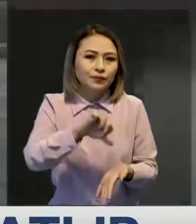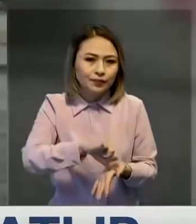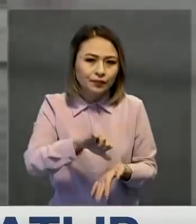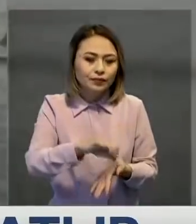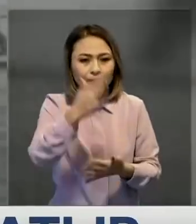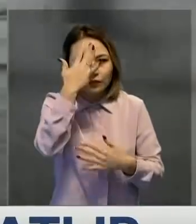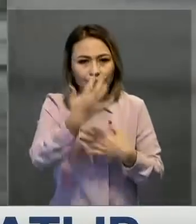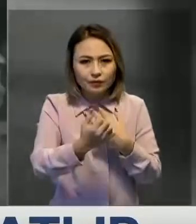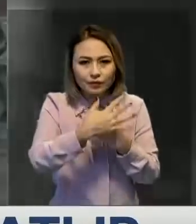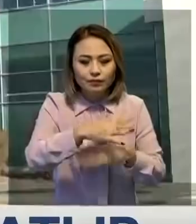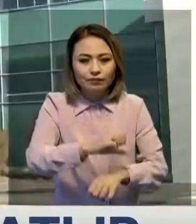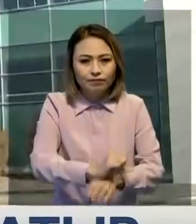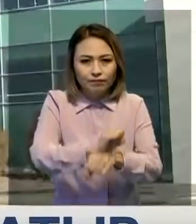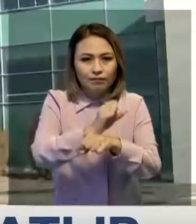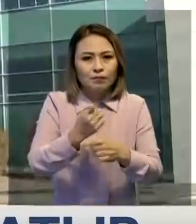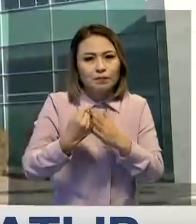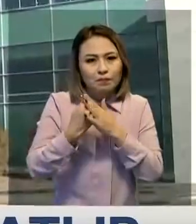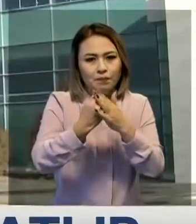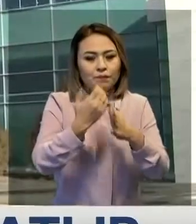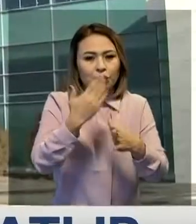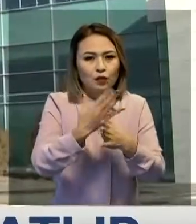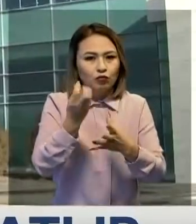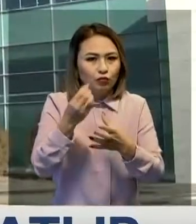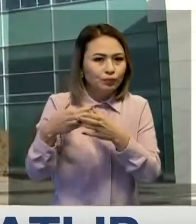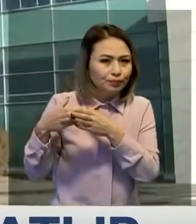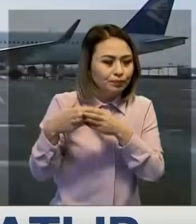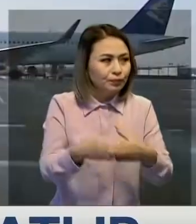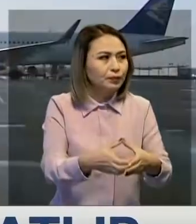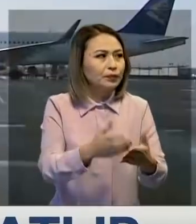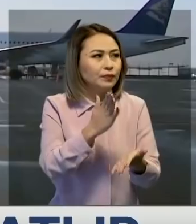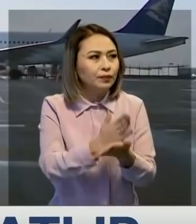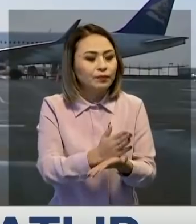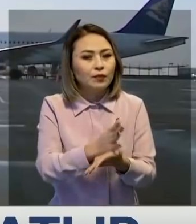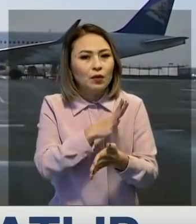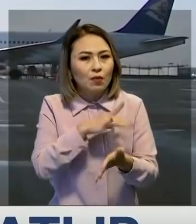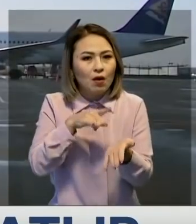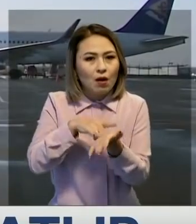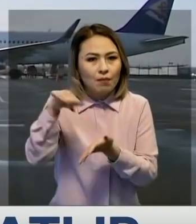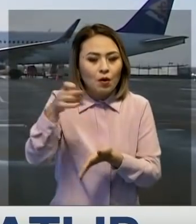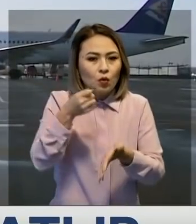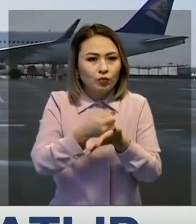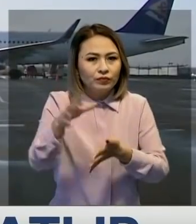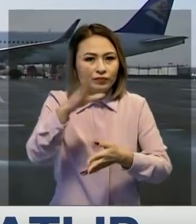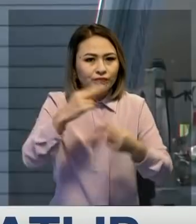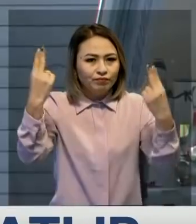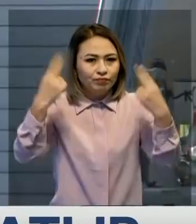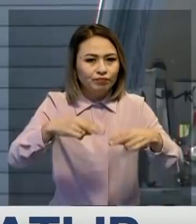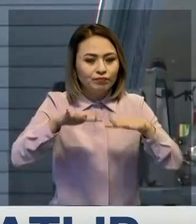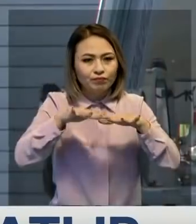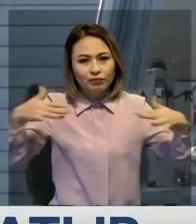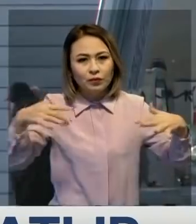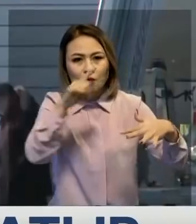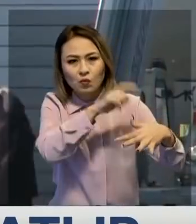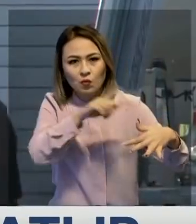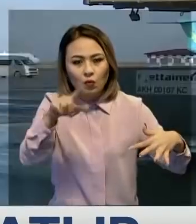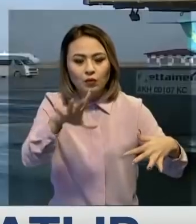мұнайшыларды ақтаулық шерушілерді қолдауға келе жатыр. Ал бір төп шерушілер болса, әвежайдан ақтауға аппаратыны жолда бөгеп тастыған еді. Қалаға